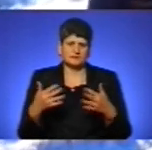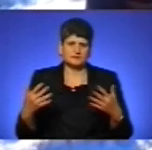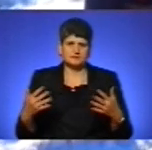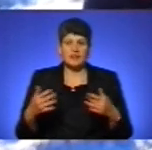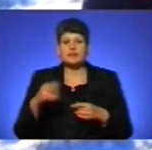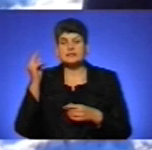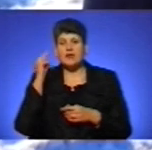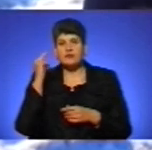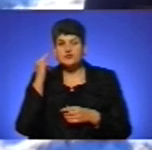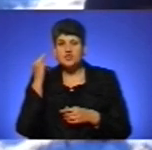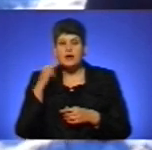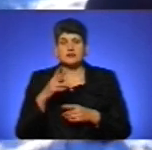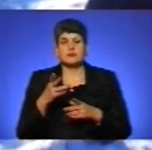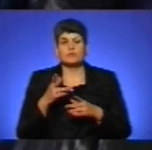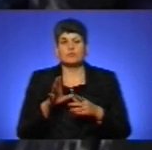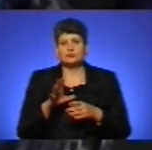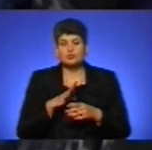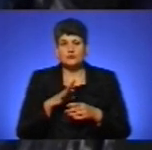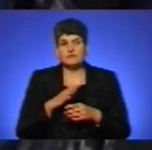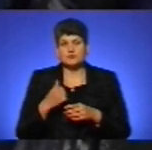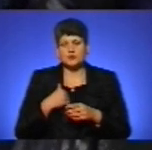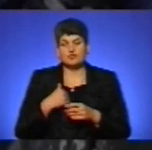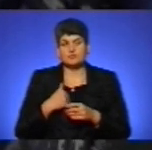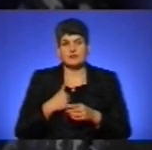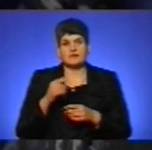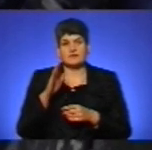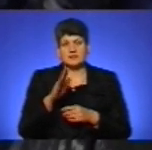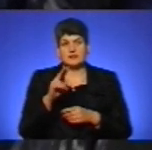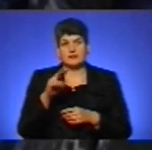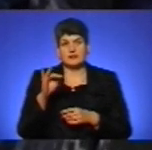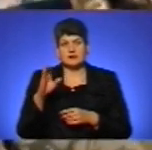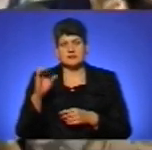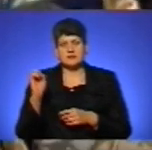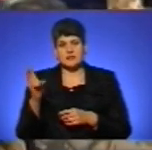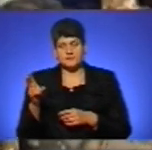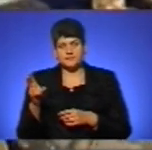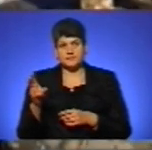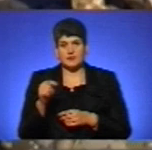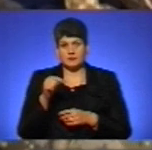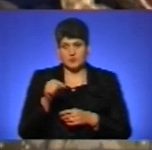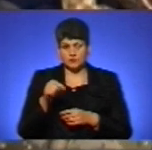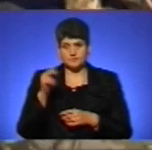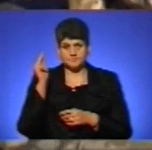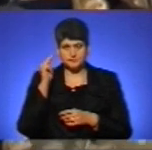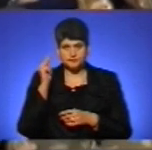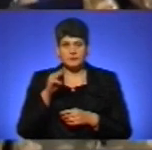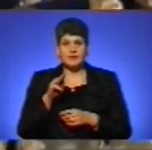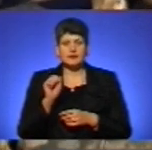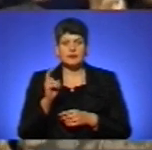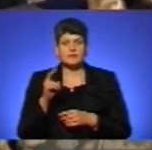вчані із тактичної підготовки прийшов військовозобов'язаний зі збаржа Василь Лисак. Ми тут проходимо тактику,